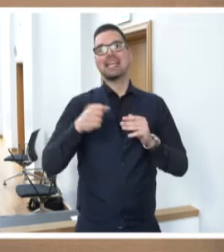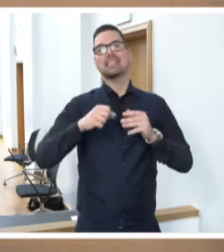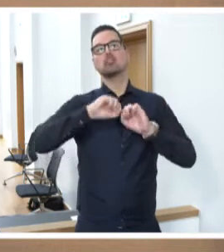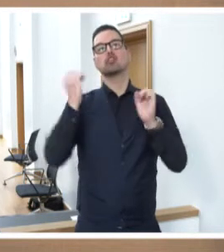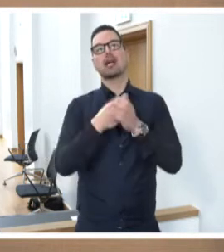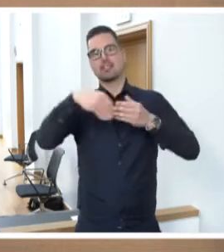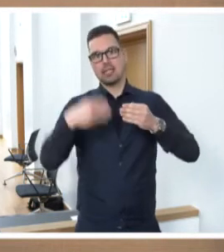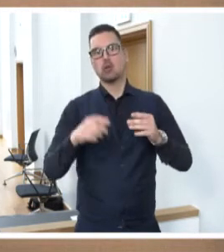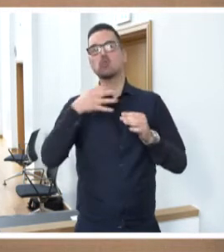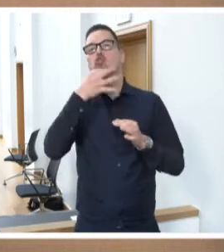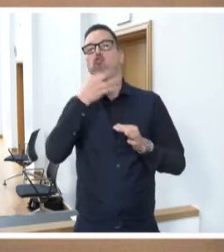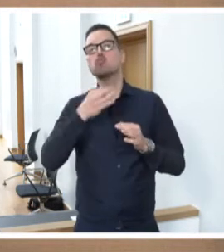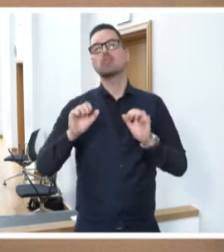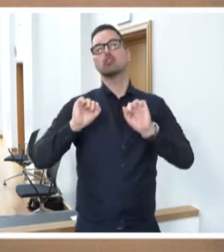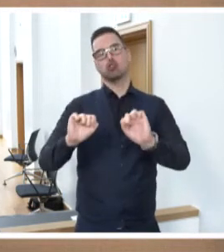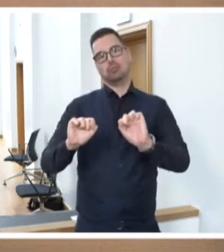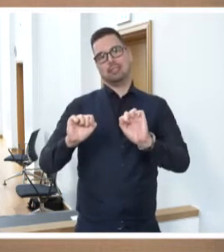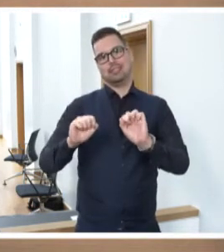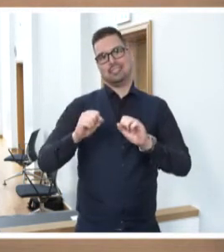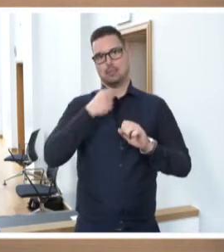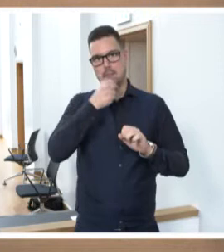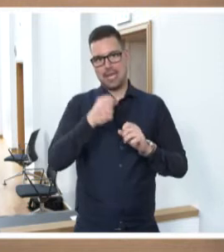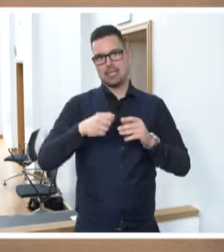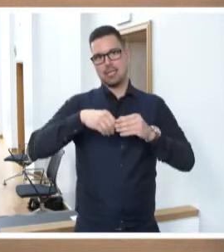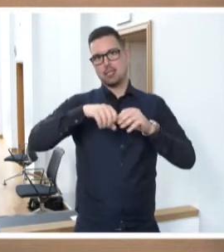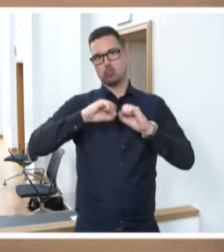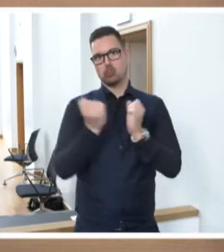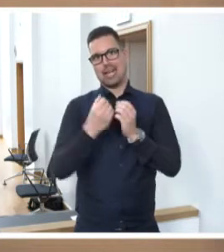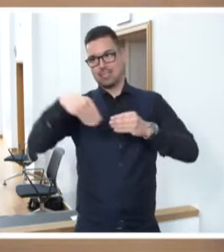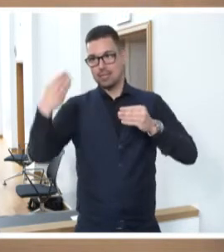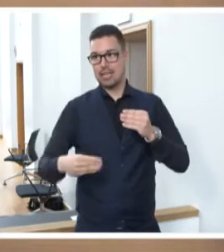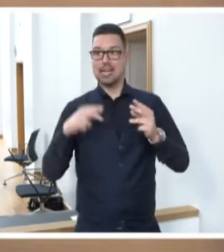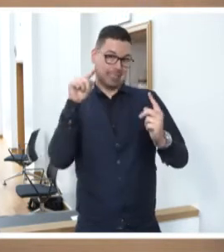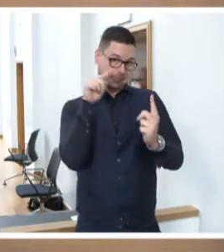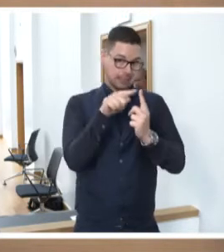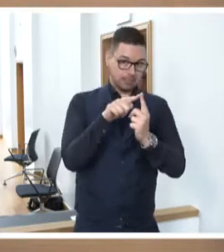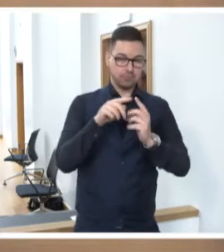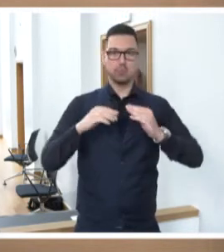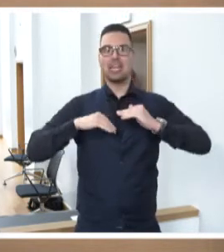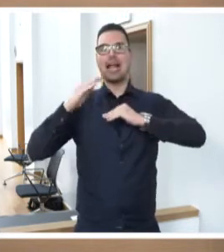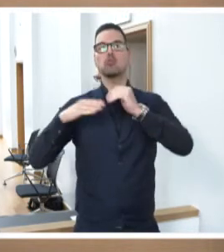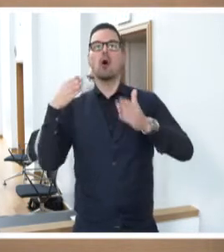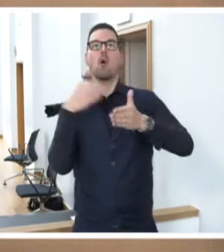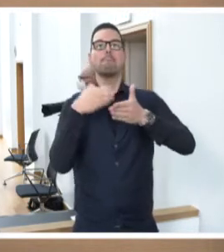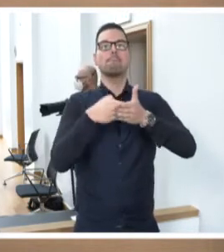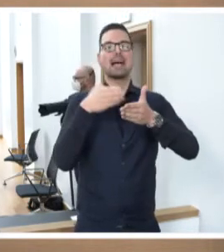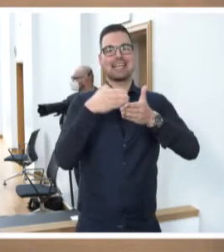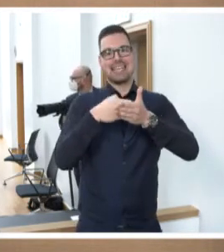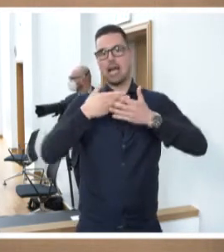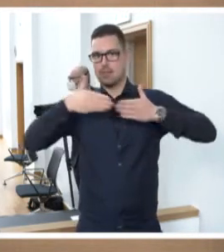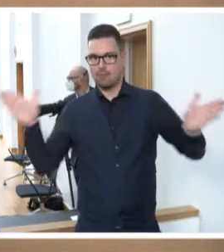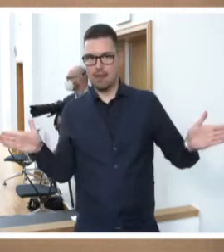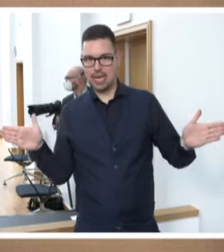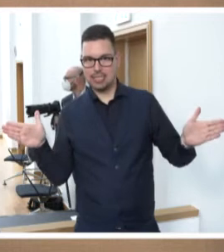Jugendmedienschutzstaatsvertrag. Das wesentliche Ziel der Anpassungen ist, den Ausbau barrierefreier Medienangebote zu